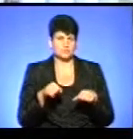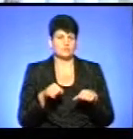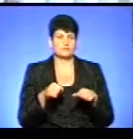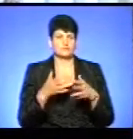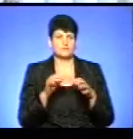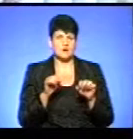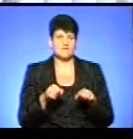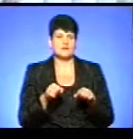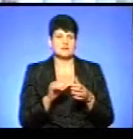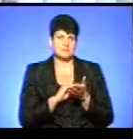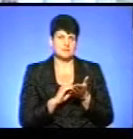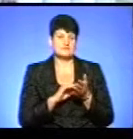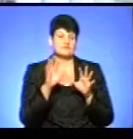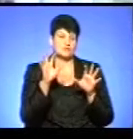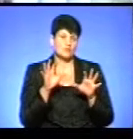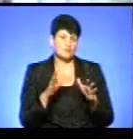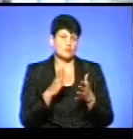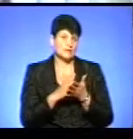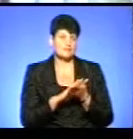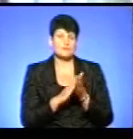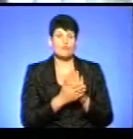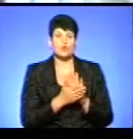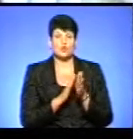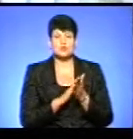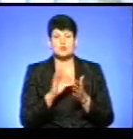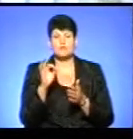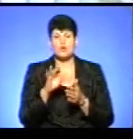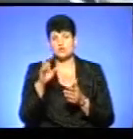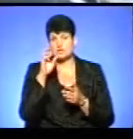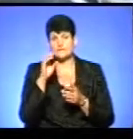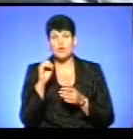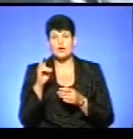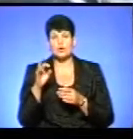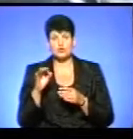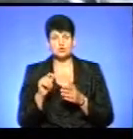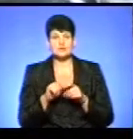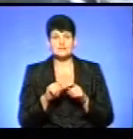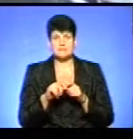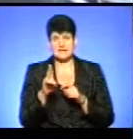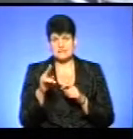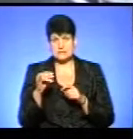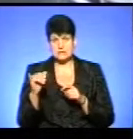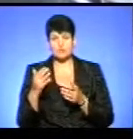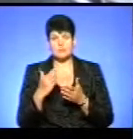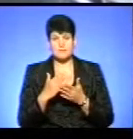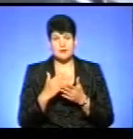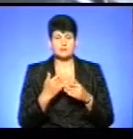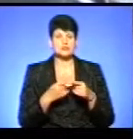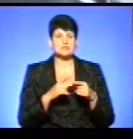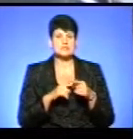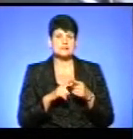законодавстві, ми маємо ці повноваження прописані в положенні про Державну екологічну інспекцію, ми маємо ці повноваження в